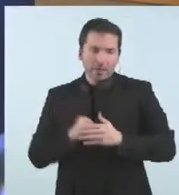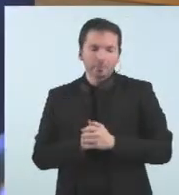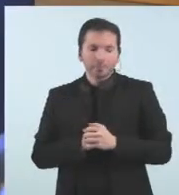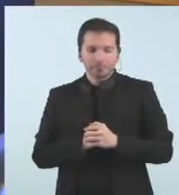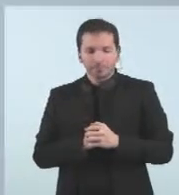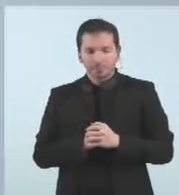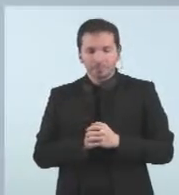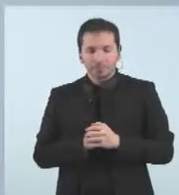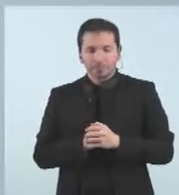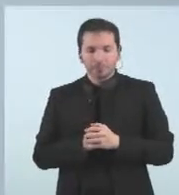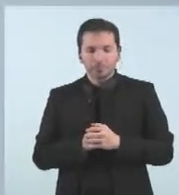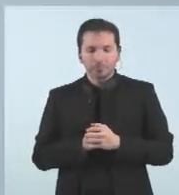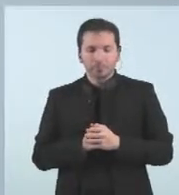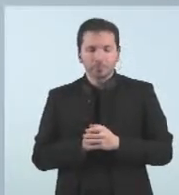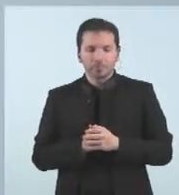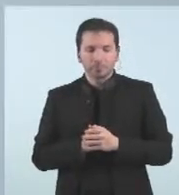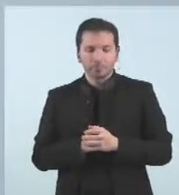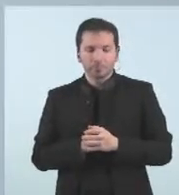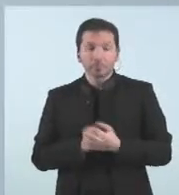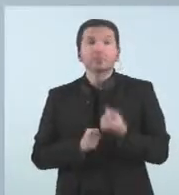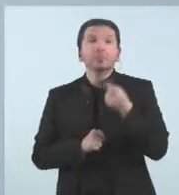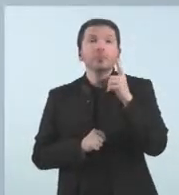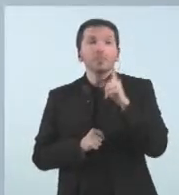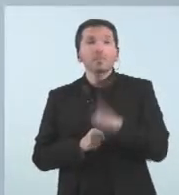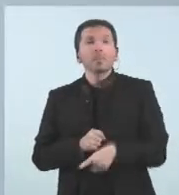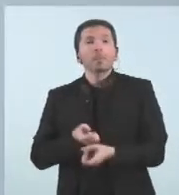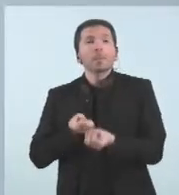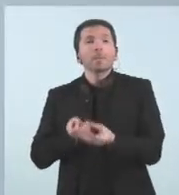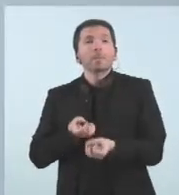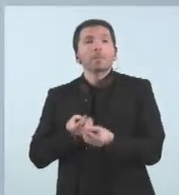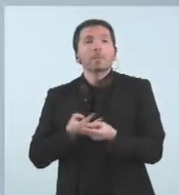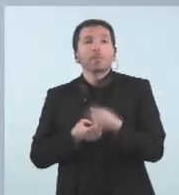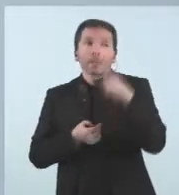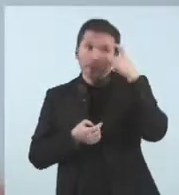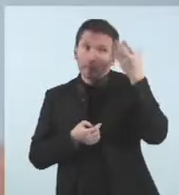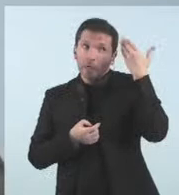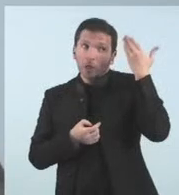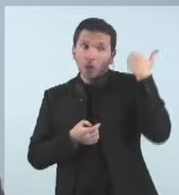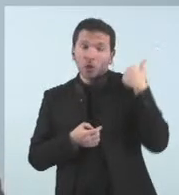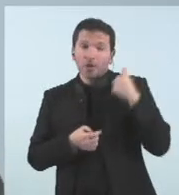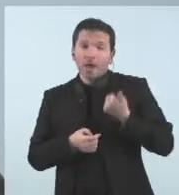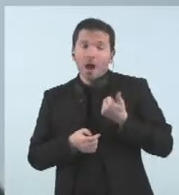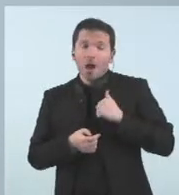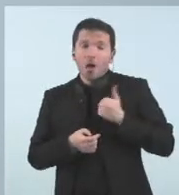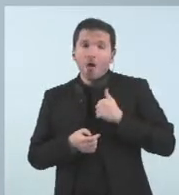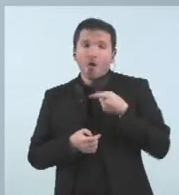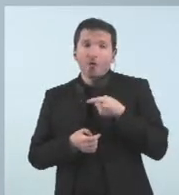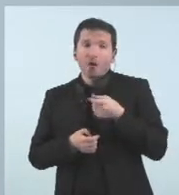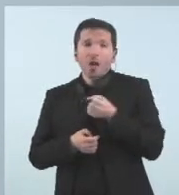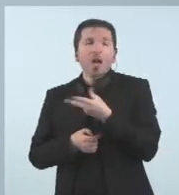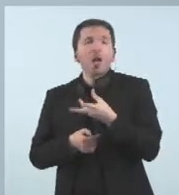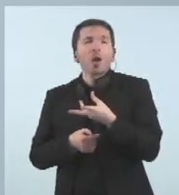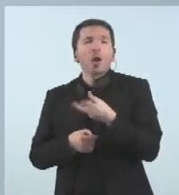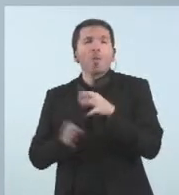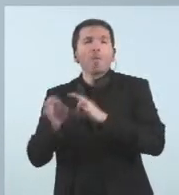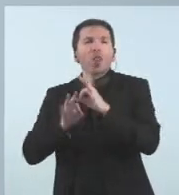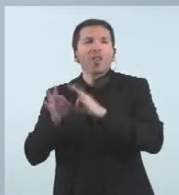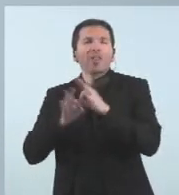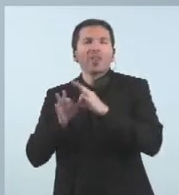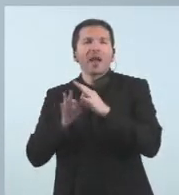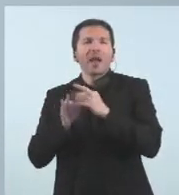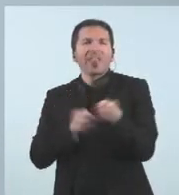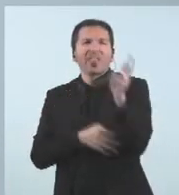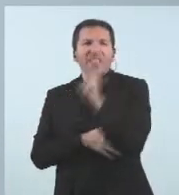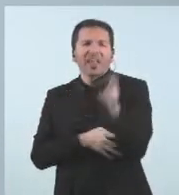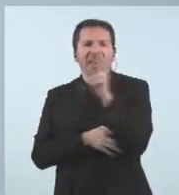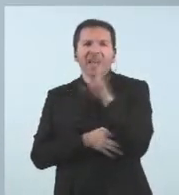també els hi podria informar, que també m'ho han demanat aquests dies, aprofitant, quin és el percentatge de reinfecció de la